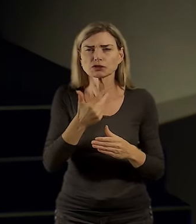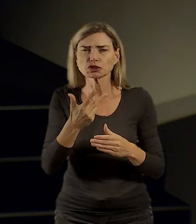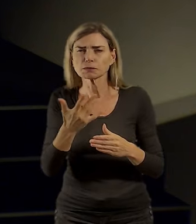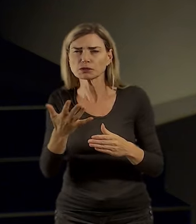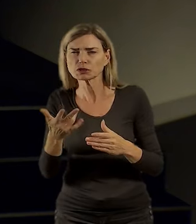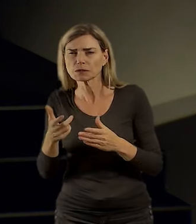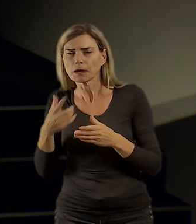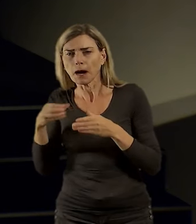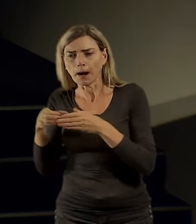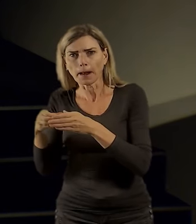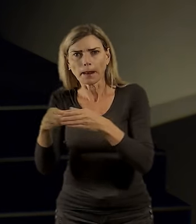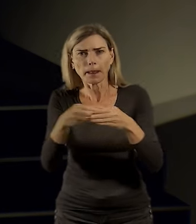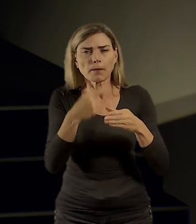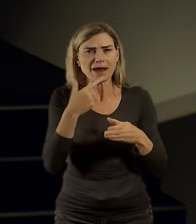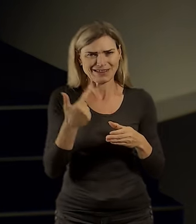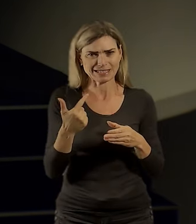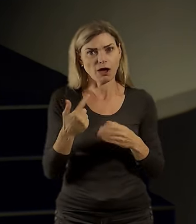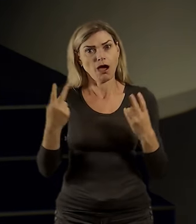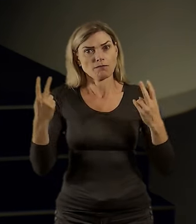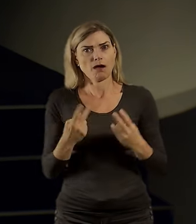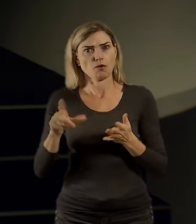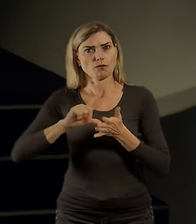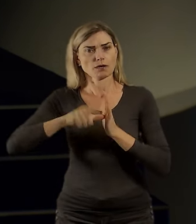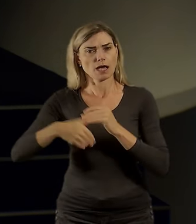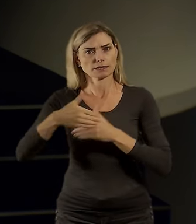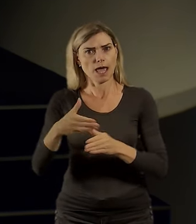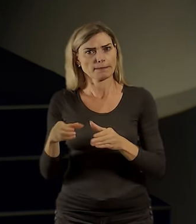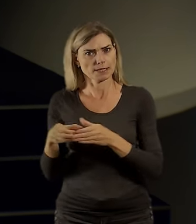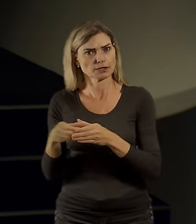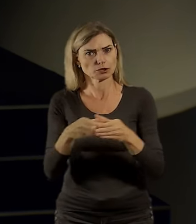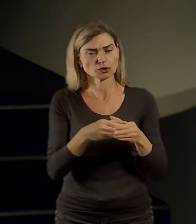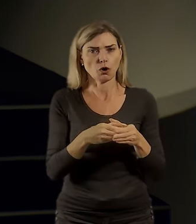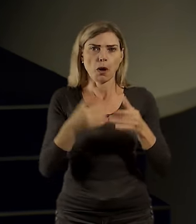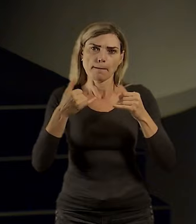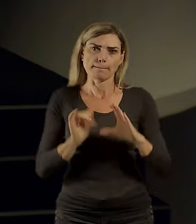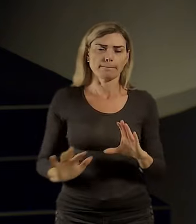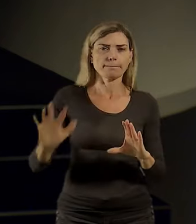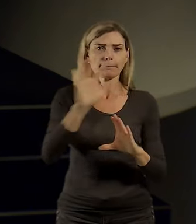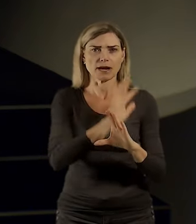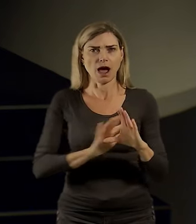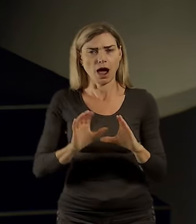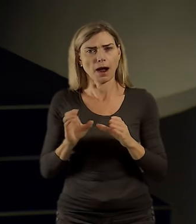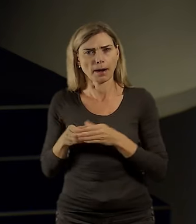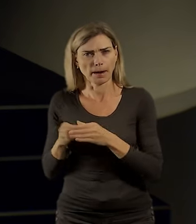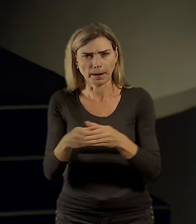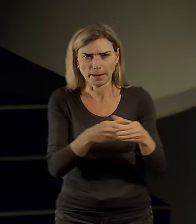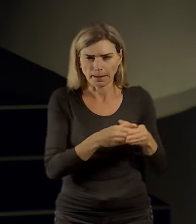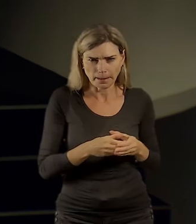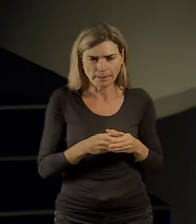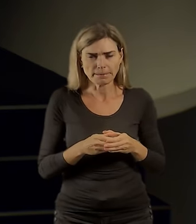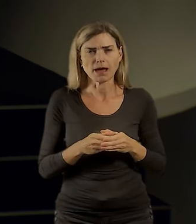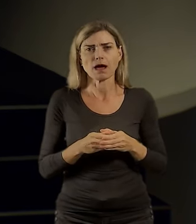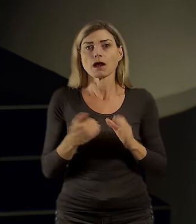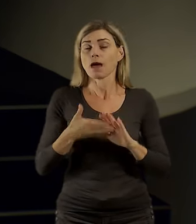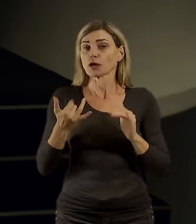odpovídají krajskému městu, kdybyste vzali Prahu jako po městských částech a nebrali jako dohromady, tak